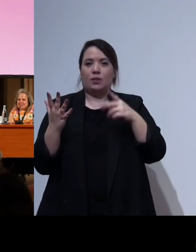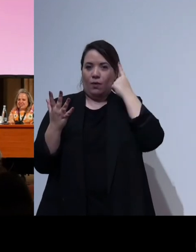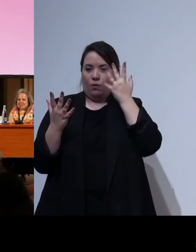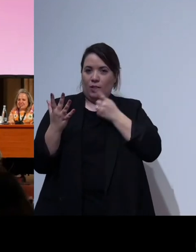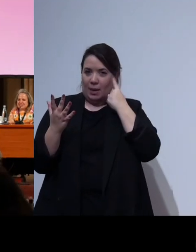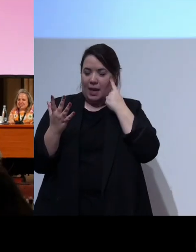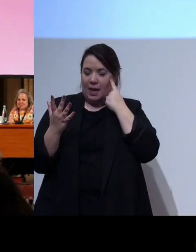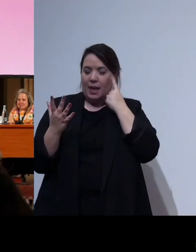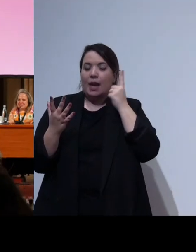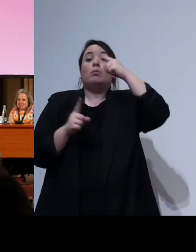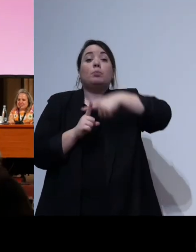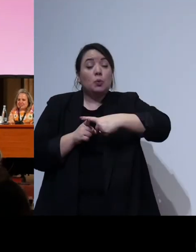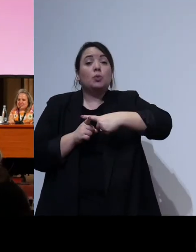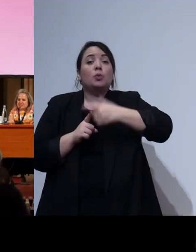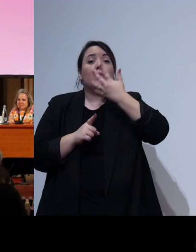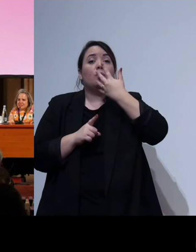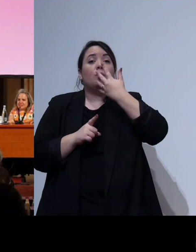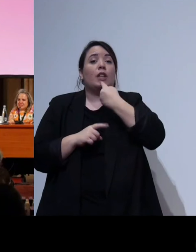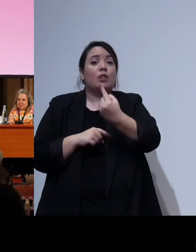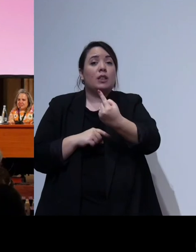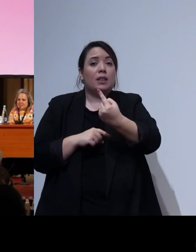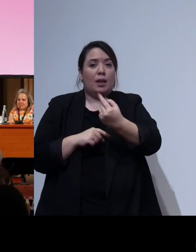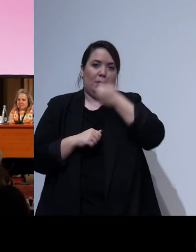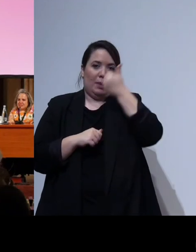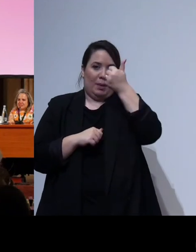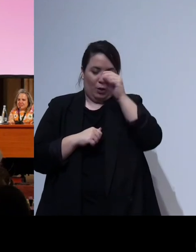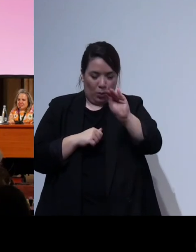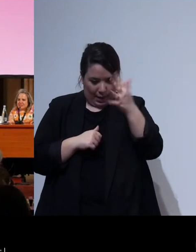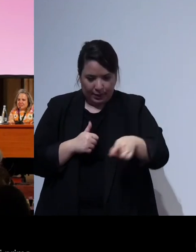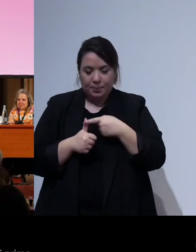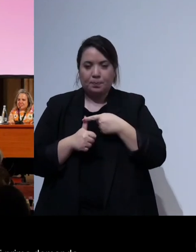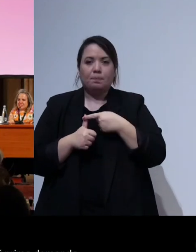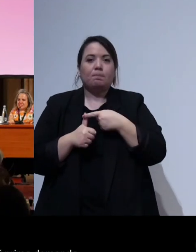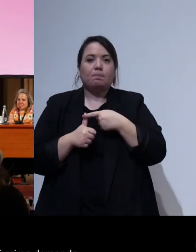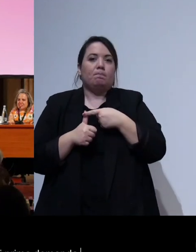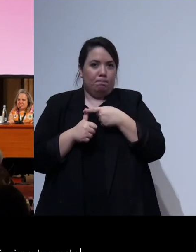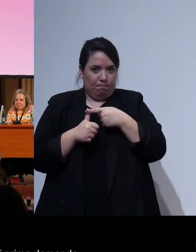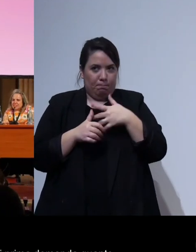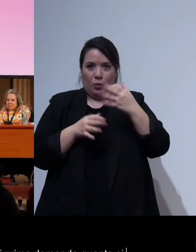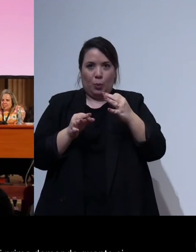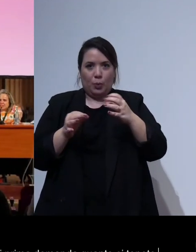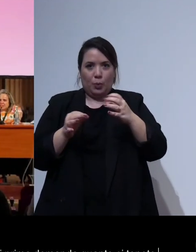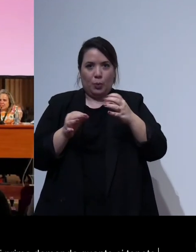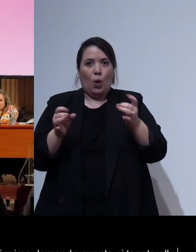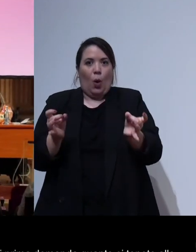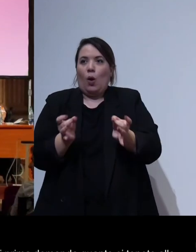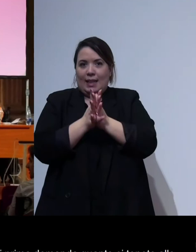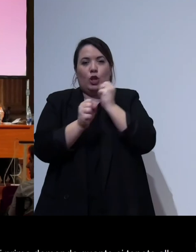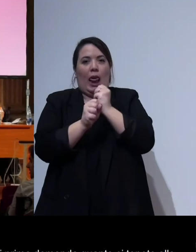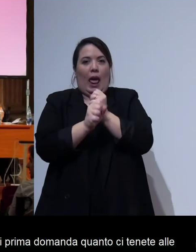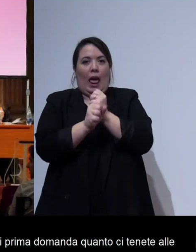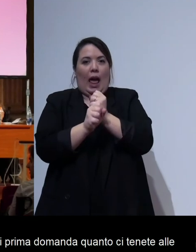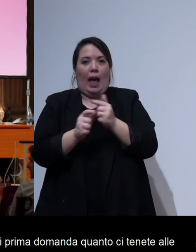volevo dire insomma quindi prima domanda quanto ci tenete alle pari opportunità anche a livello di